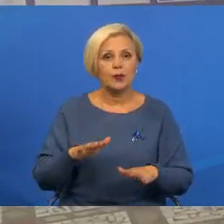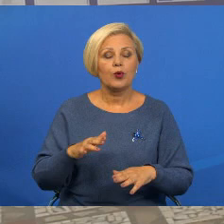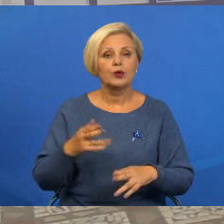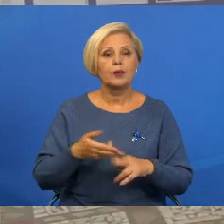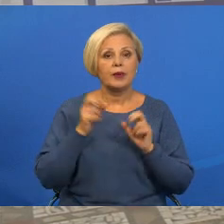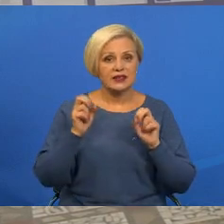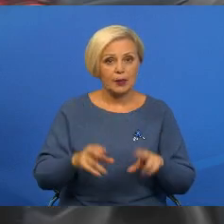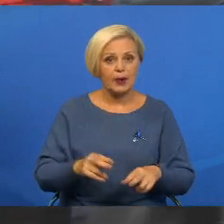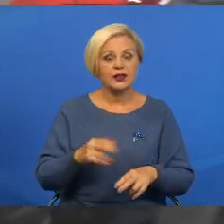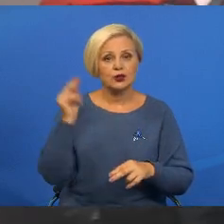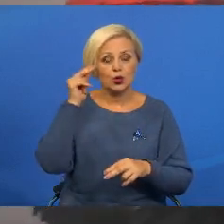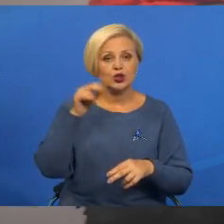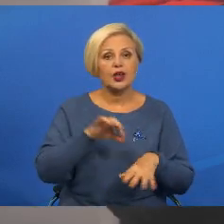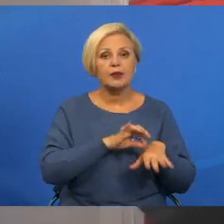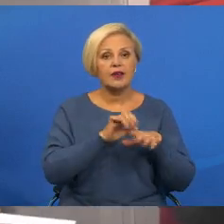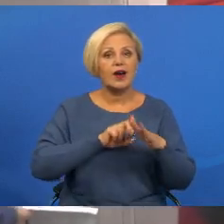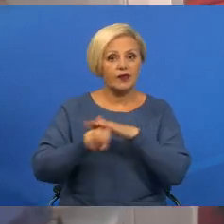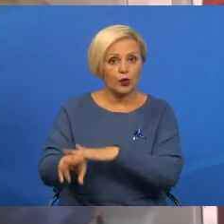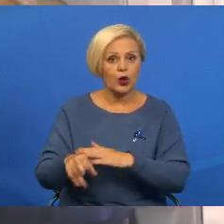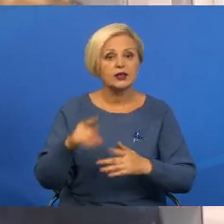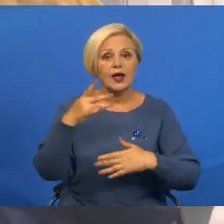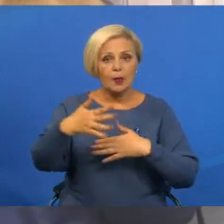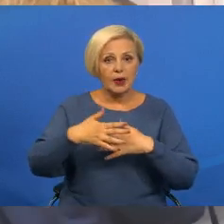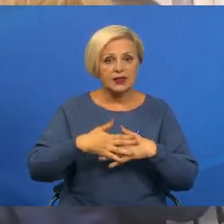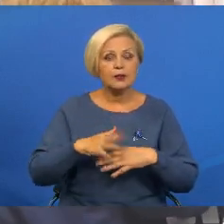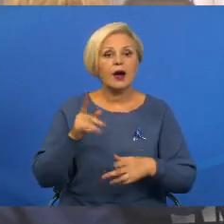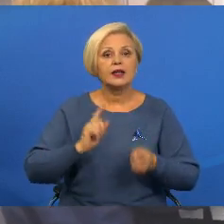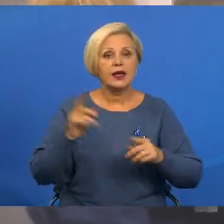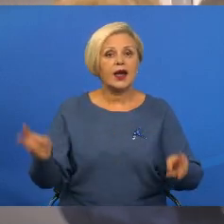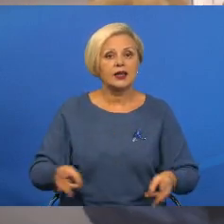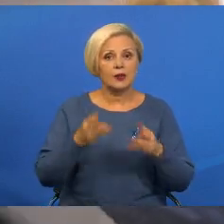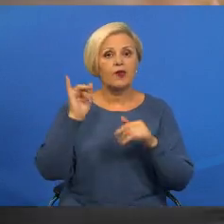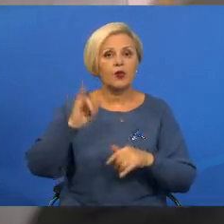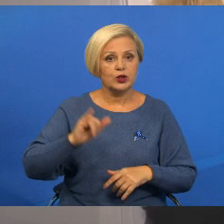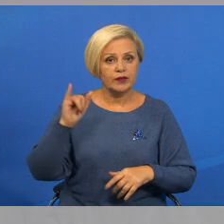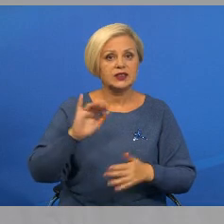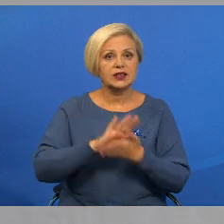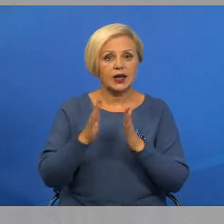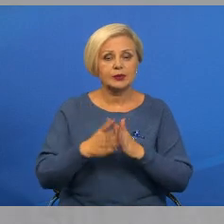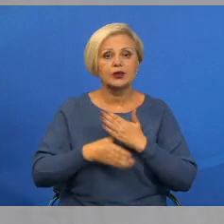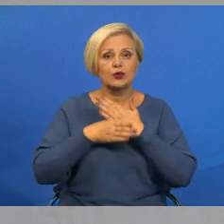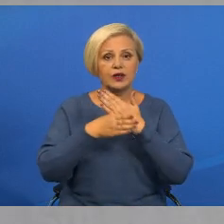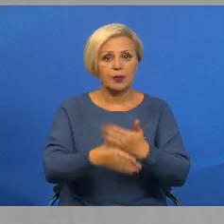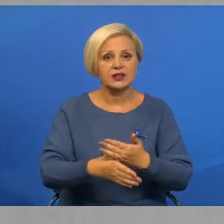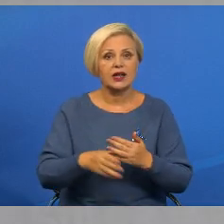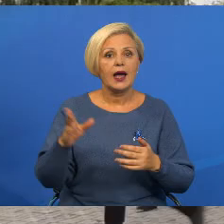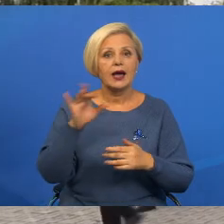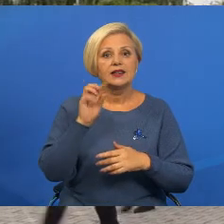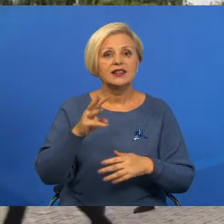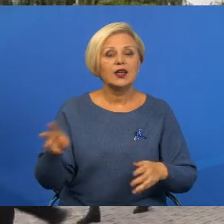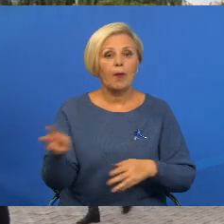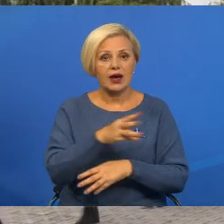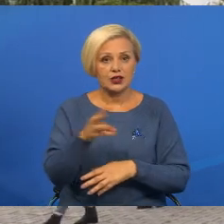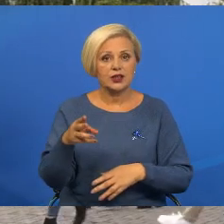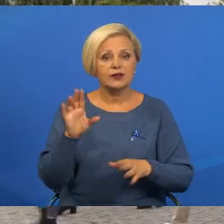– учебная эвакуация. Максимально наближенную до реального пожара у одним из университетов обстановку допомогла створить дым-машина. Все